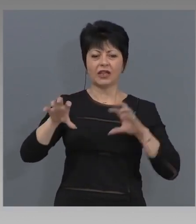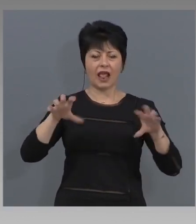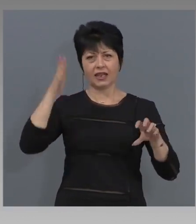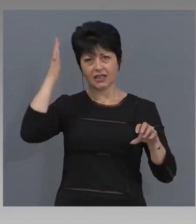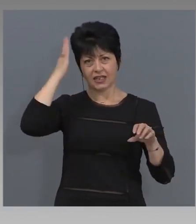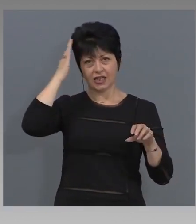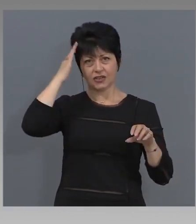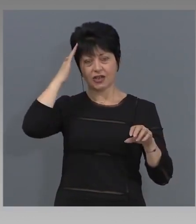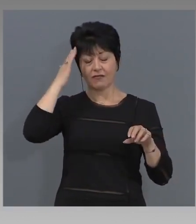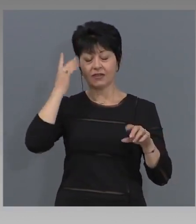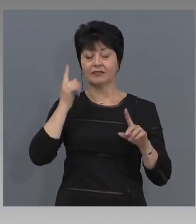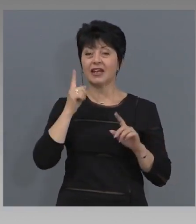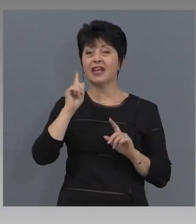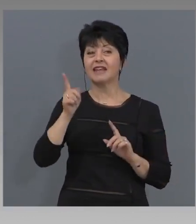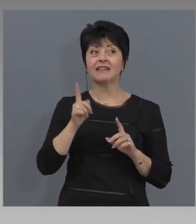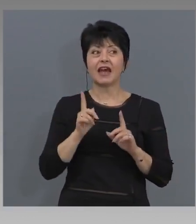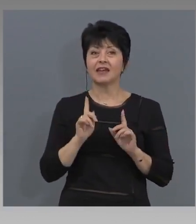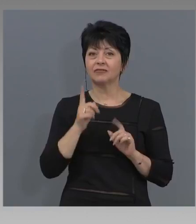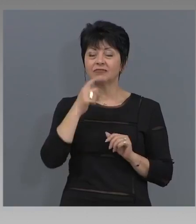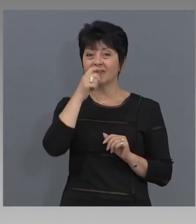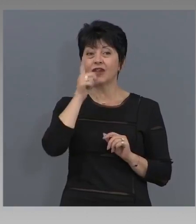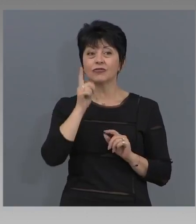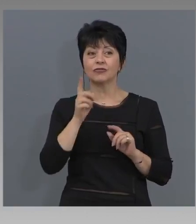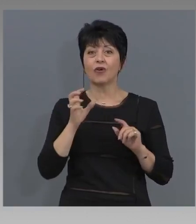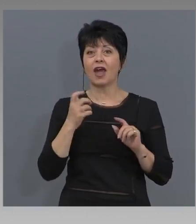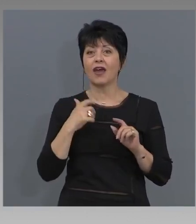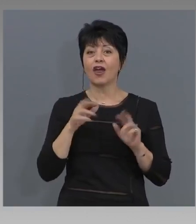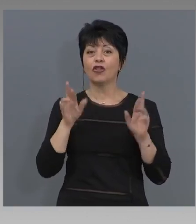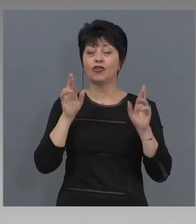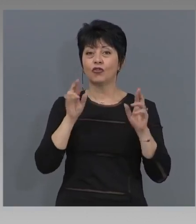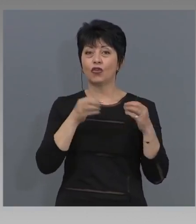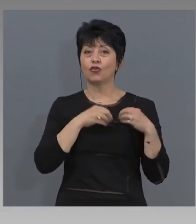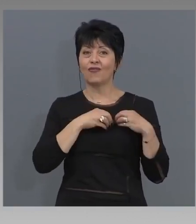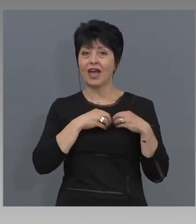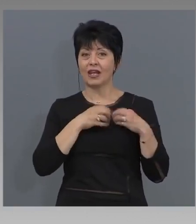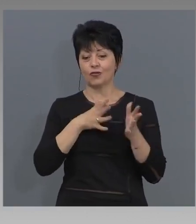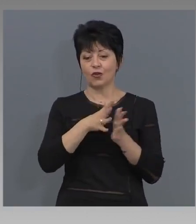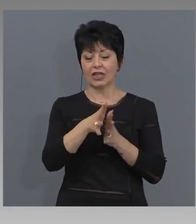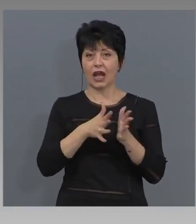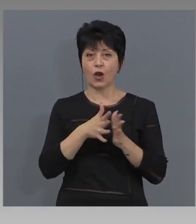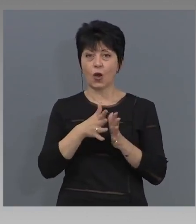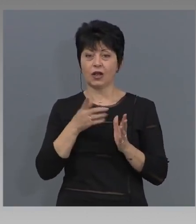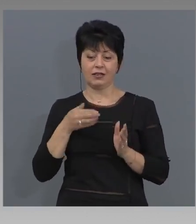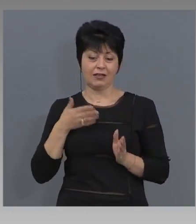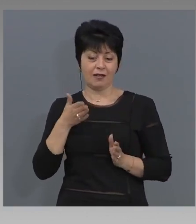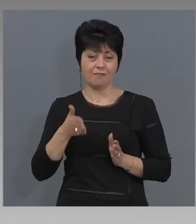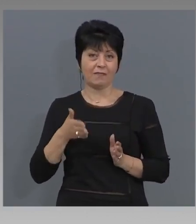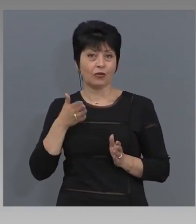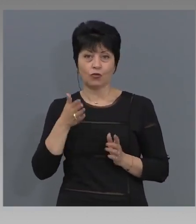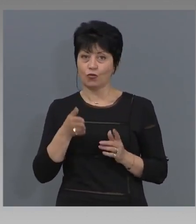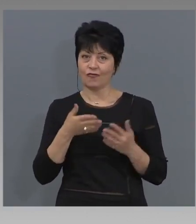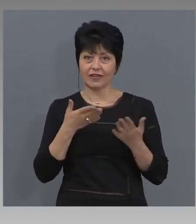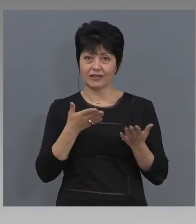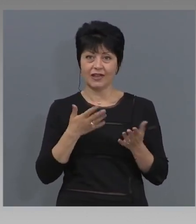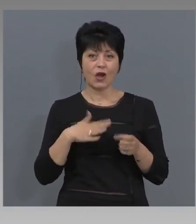пътуват. Защото със сигурност един от основните критерии ще бъде свързан с